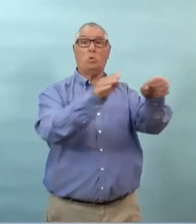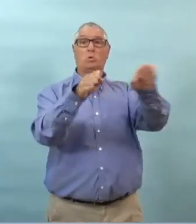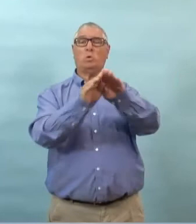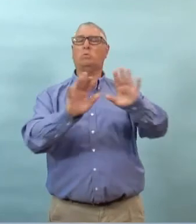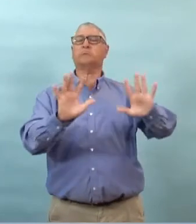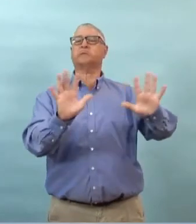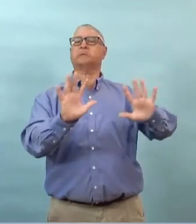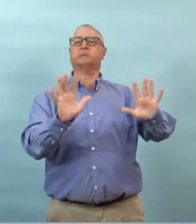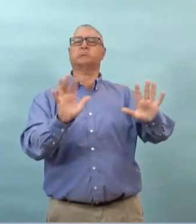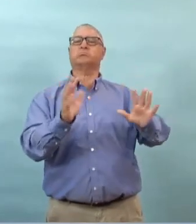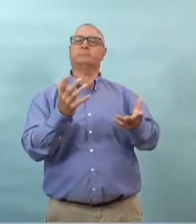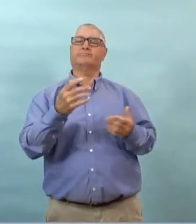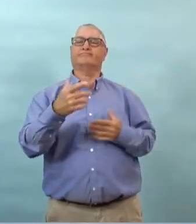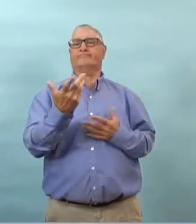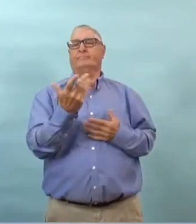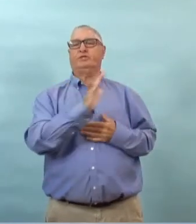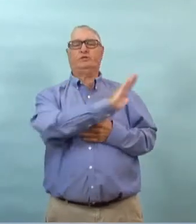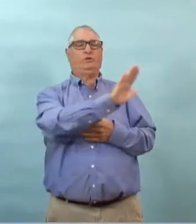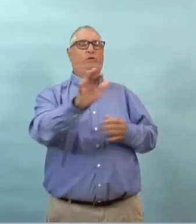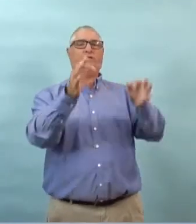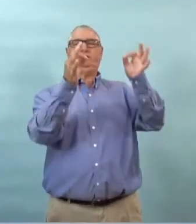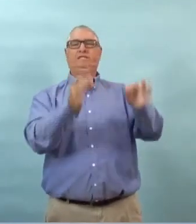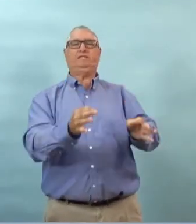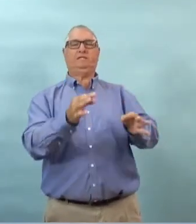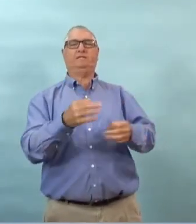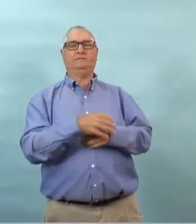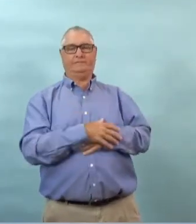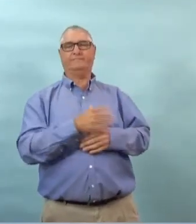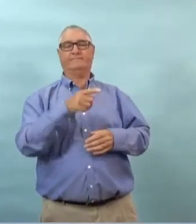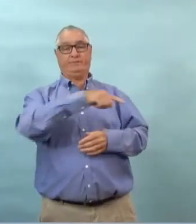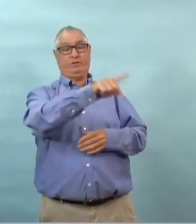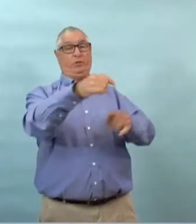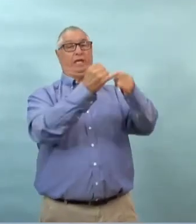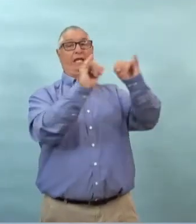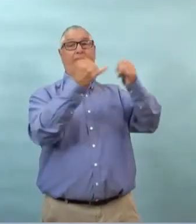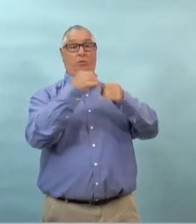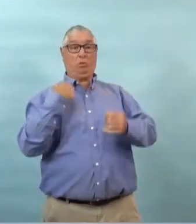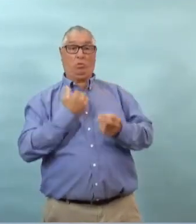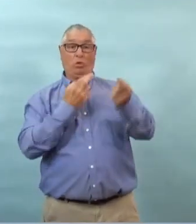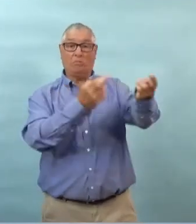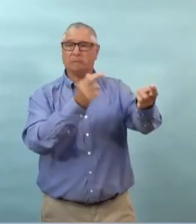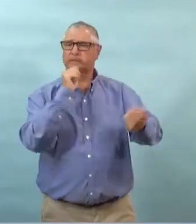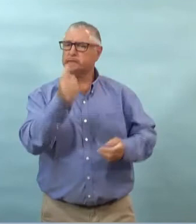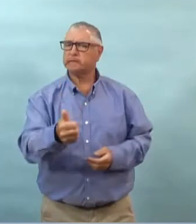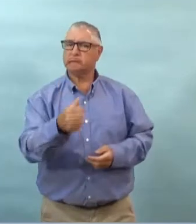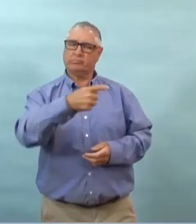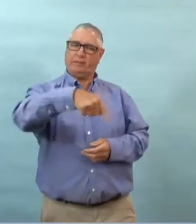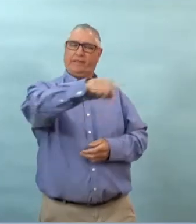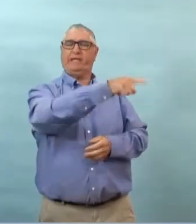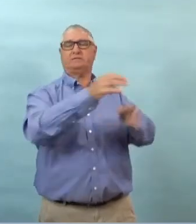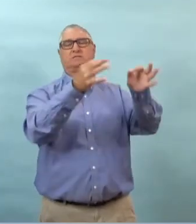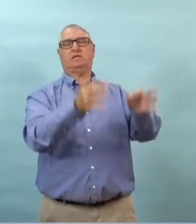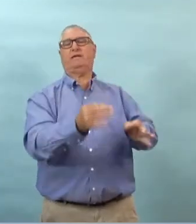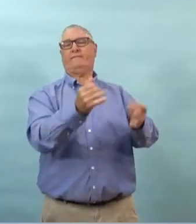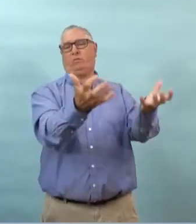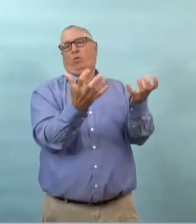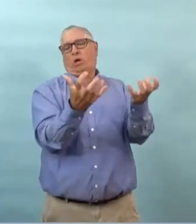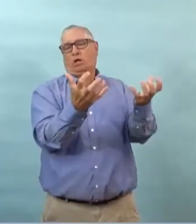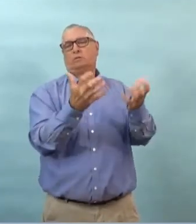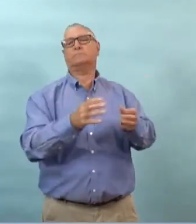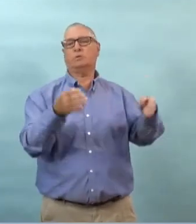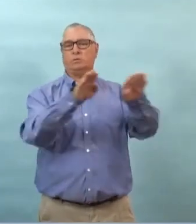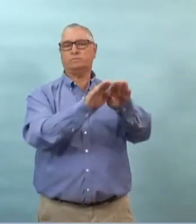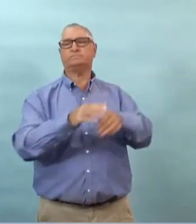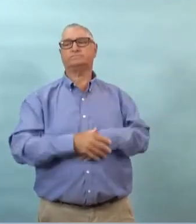propriétaires de décider la manière dont ils vont réagir à ça il n'y a pas de recommandation des autorités publiques ou du ministre dans un sens ou dans l'autre on le recommande pas de